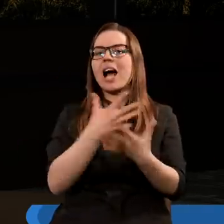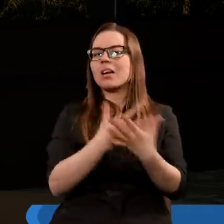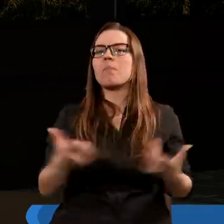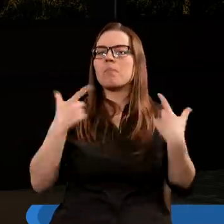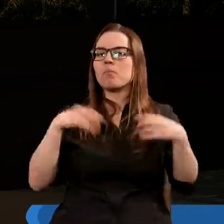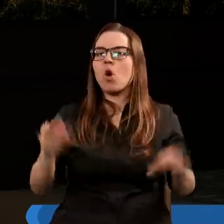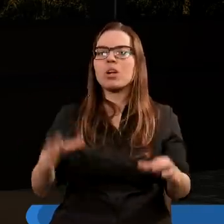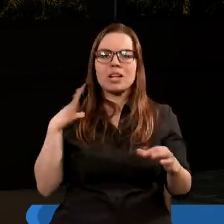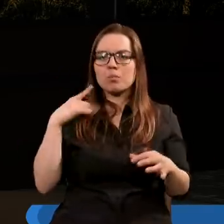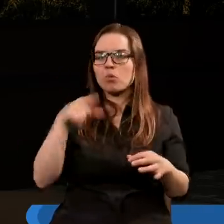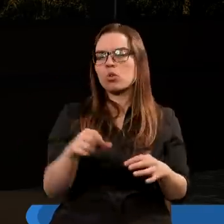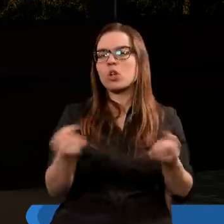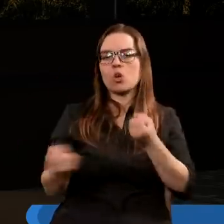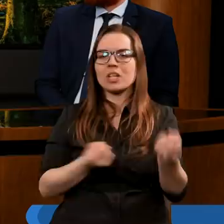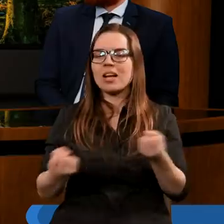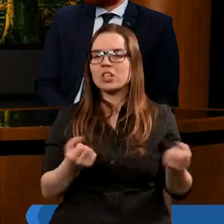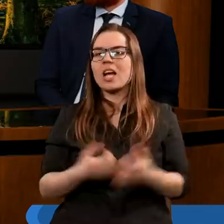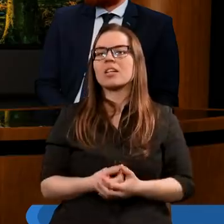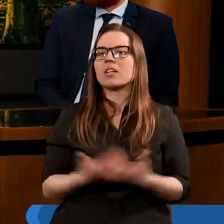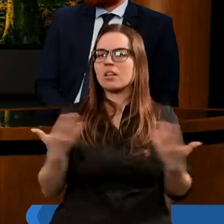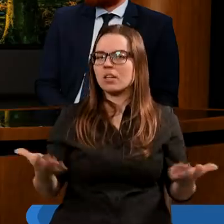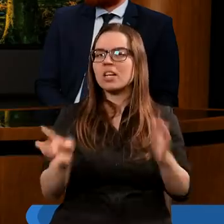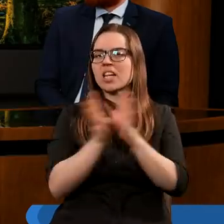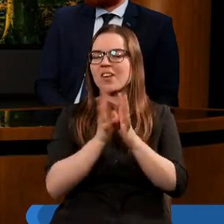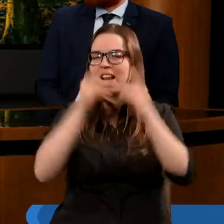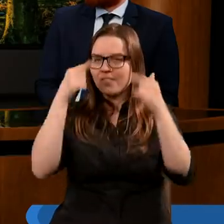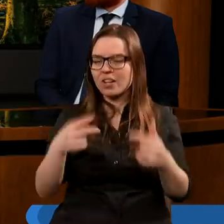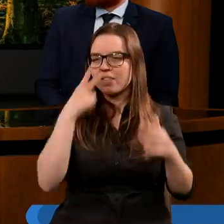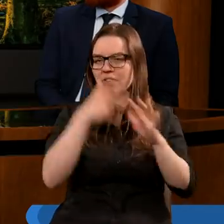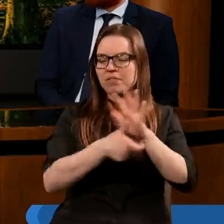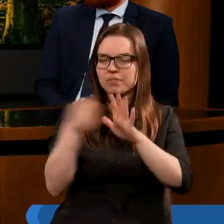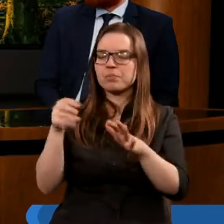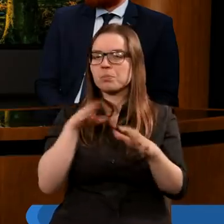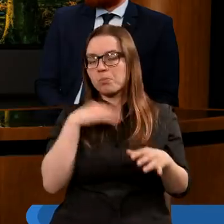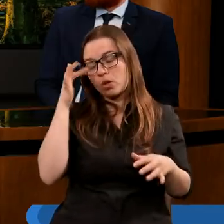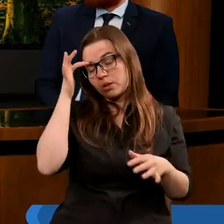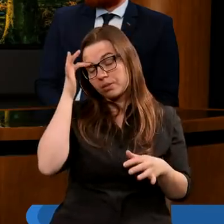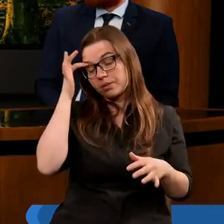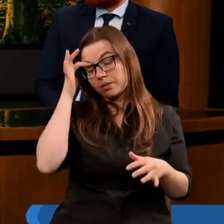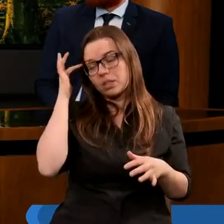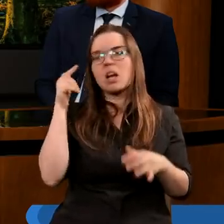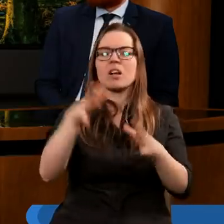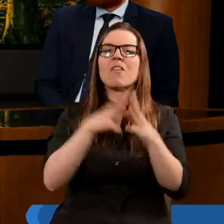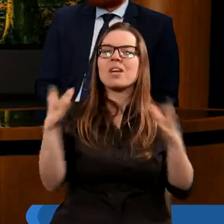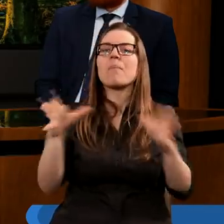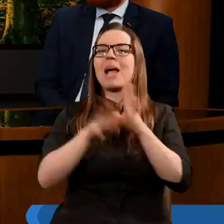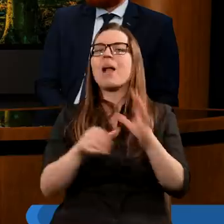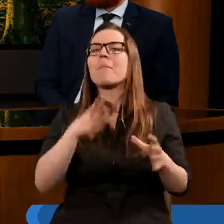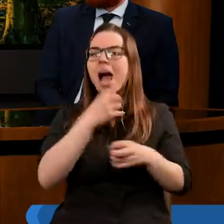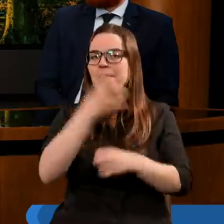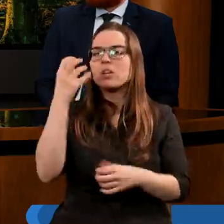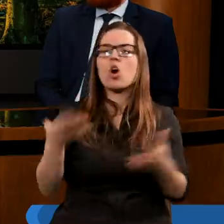Tak potężne było to trzęsienie. I z dziewiętnastego wiersza też dowiadujemy się, że ten wielkie miasto, Babylon,